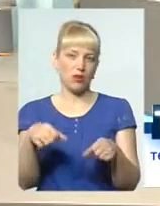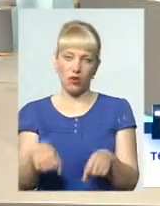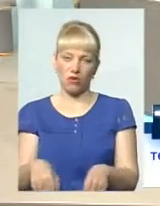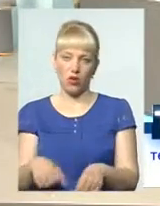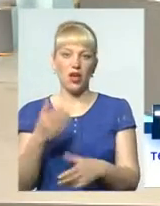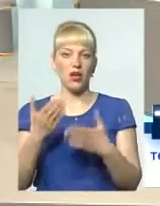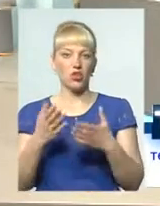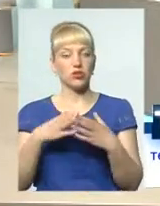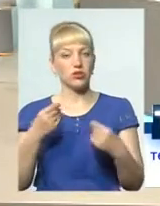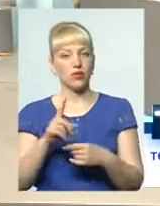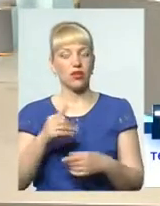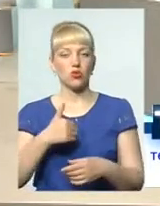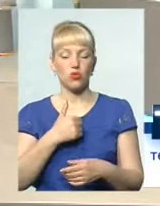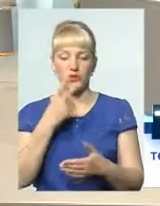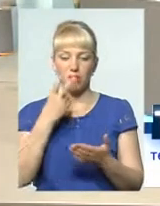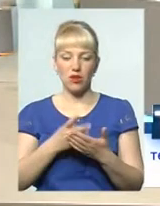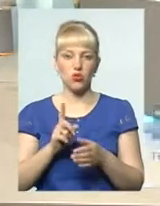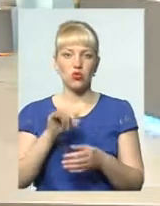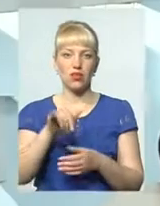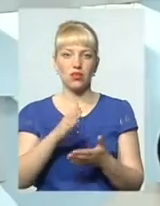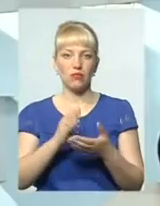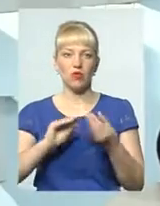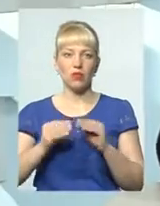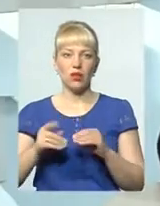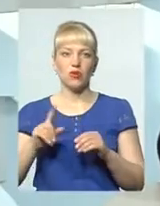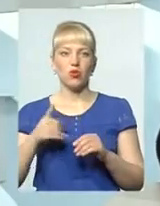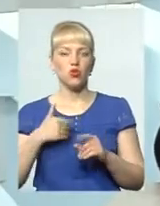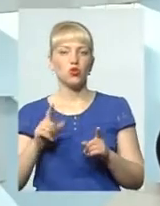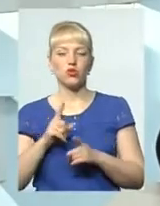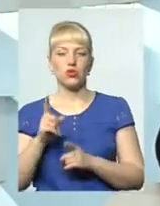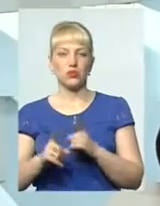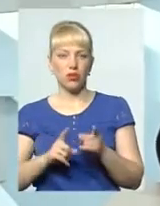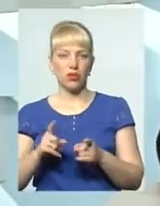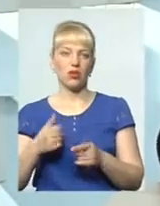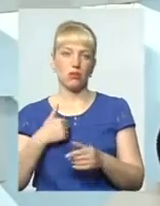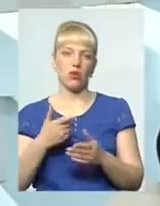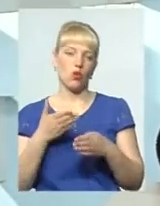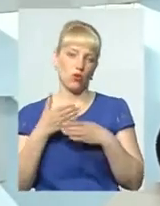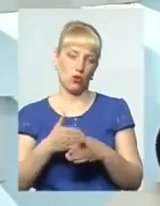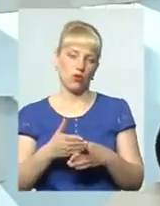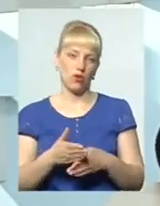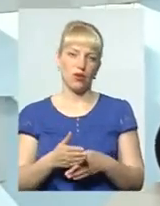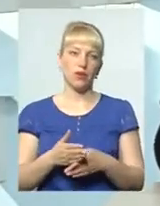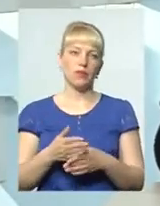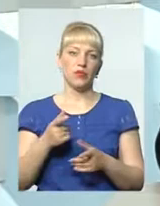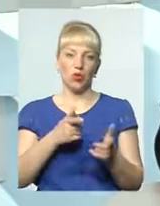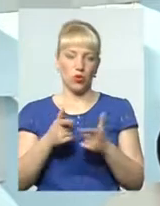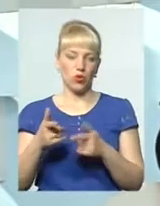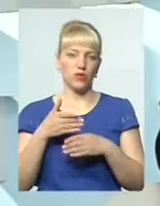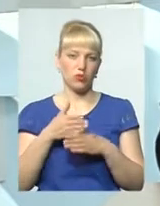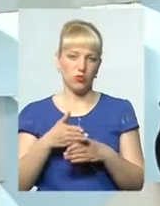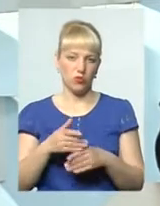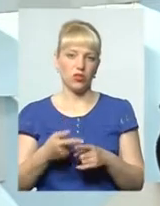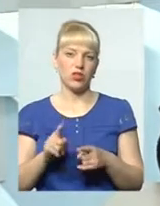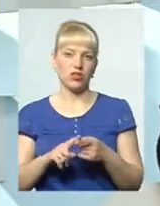Якщо якась сім'я хоче і бачить, що в неї є проблема, і вона хоче щось змінити, ми готові підставити плече. І це дуже